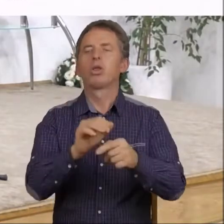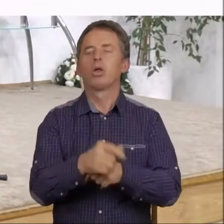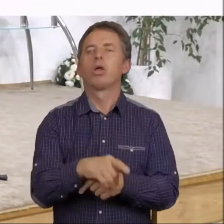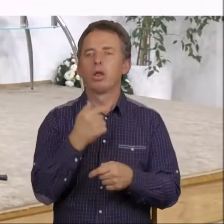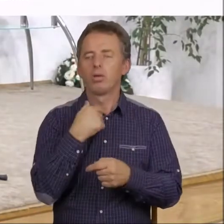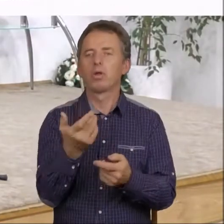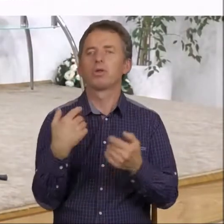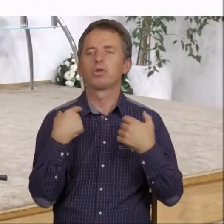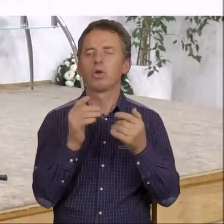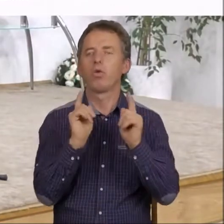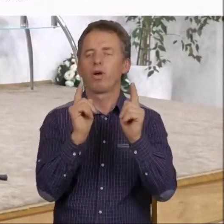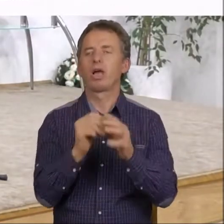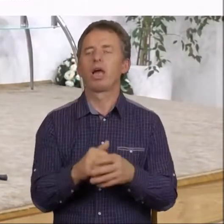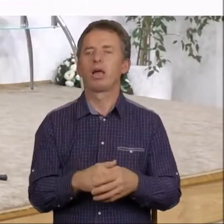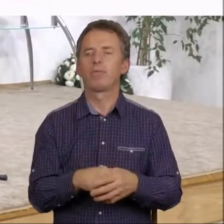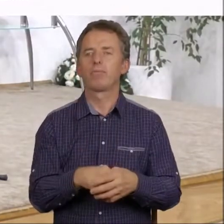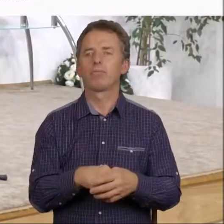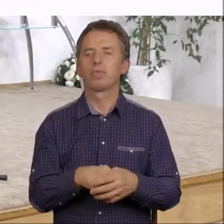nagliniany w nogach.